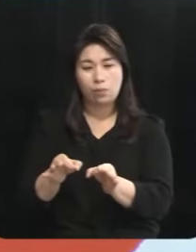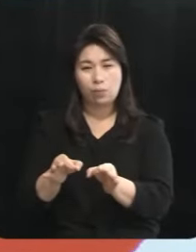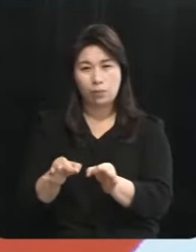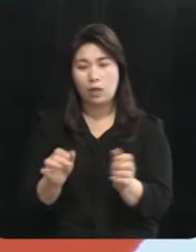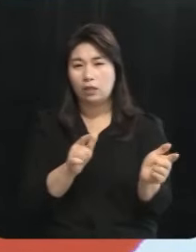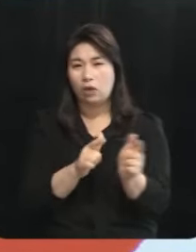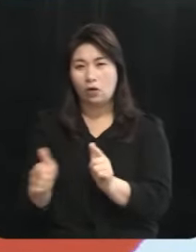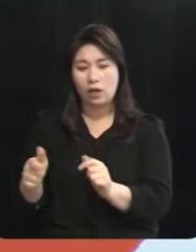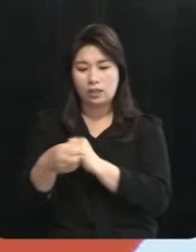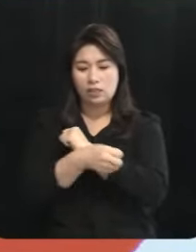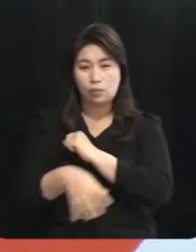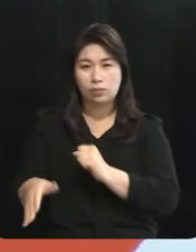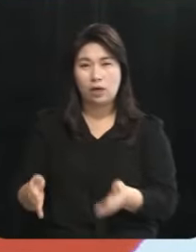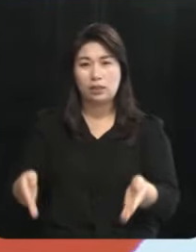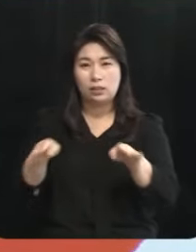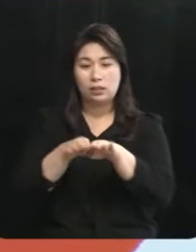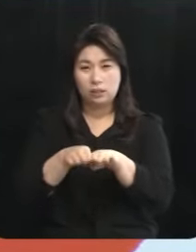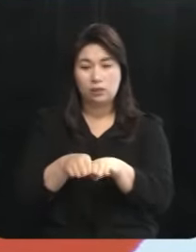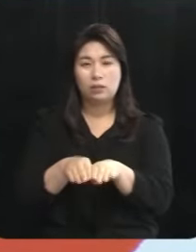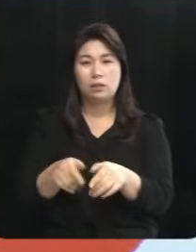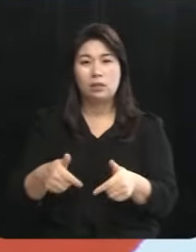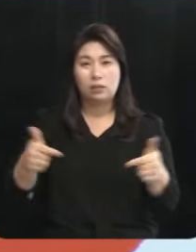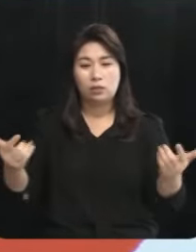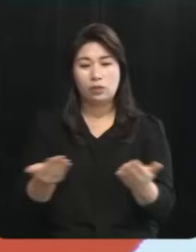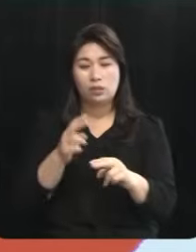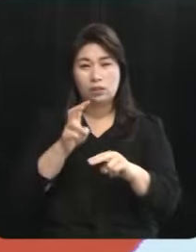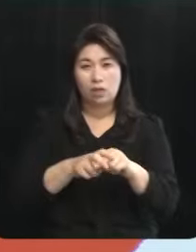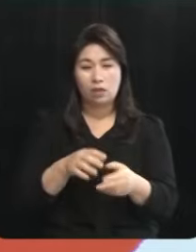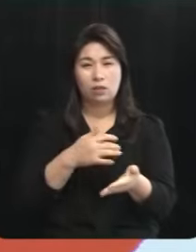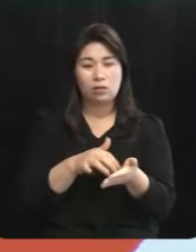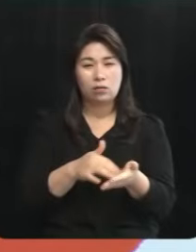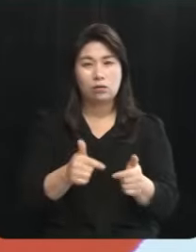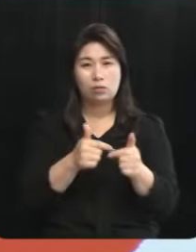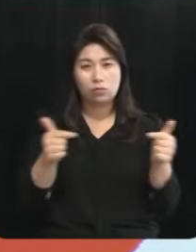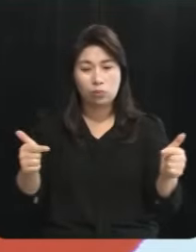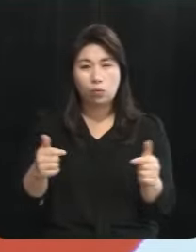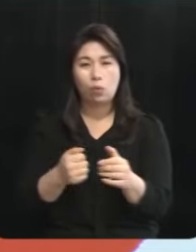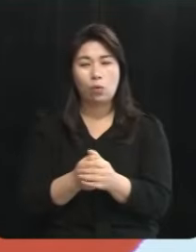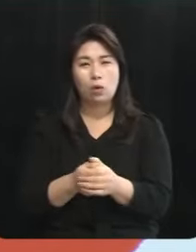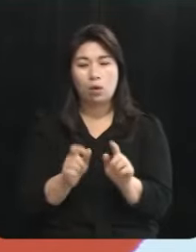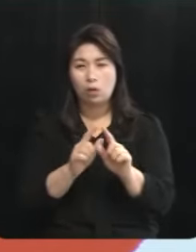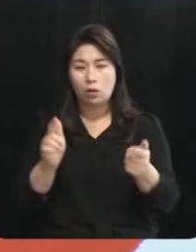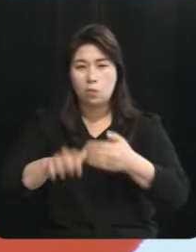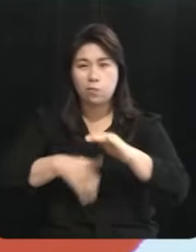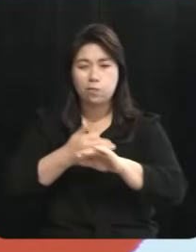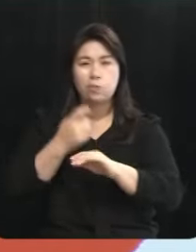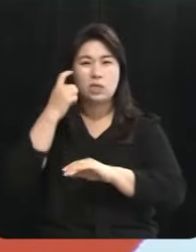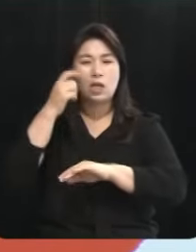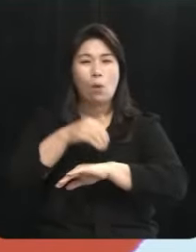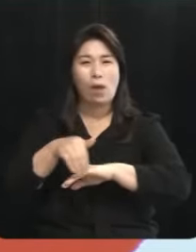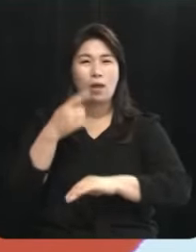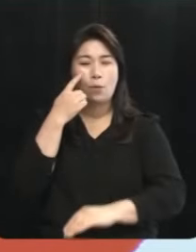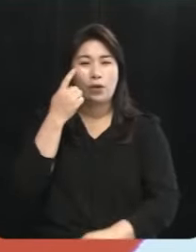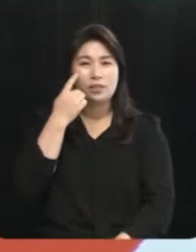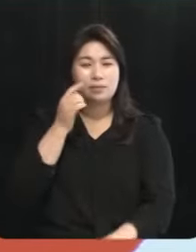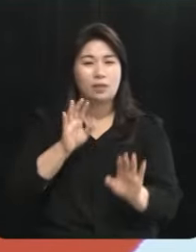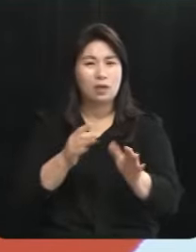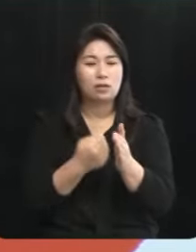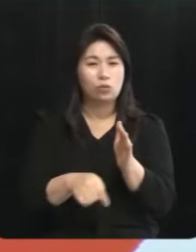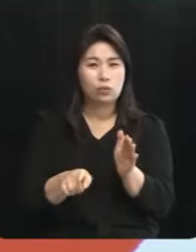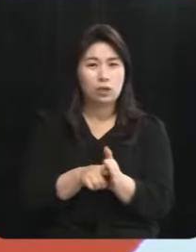확충하여 일자리 창출 그리고 정주 여건을 획기적으로 개선하겠습니다 이를 위해서